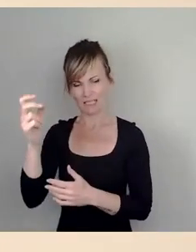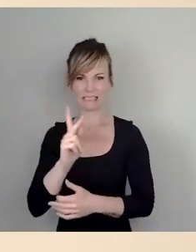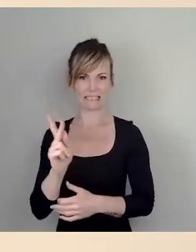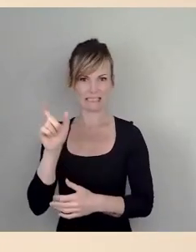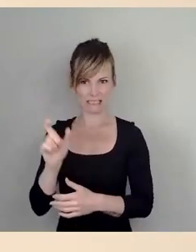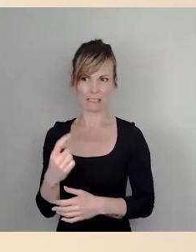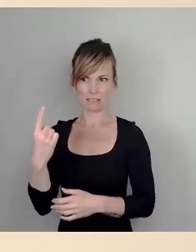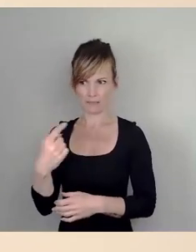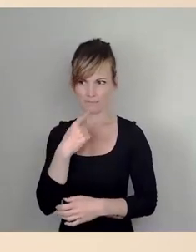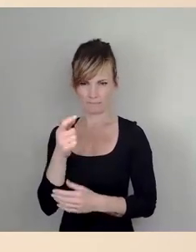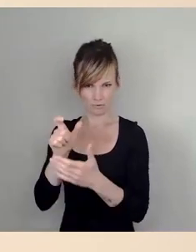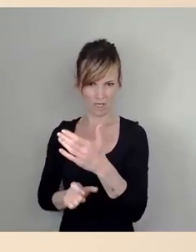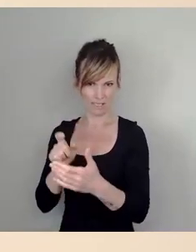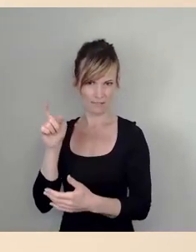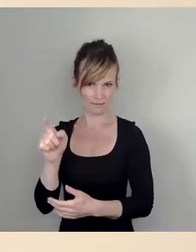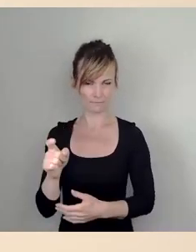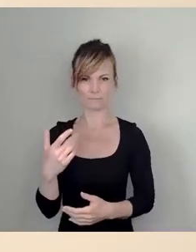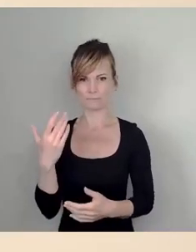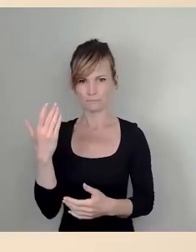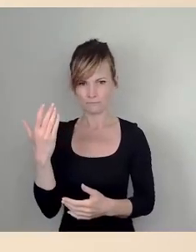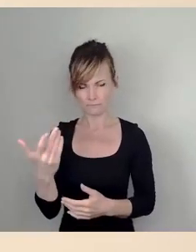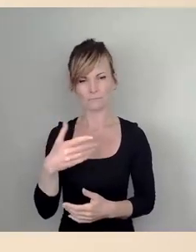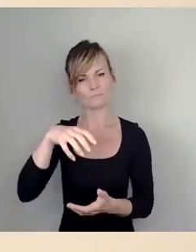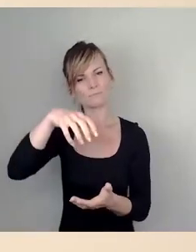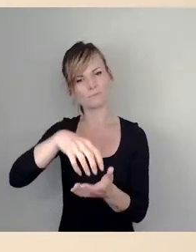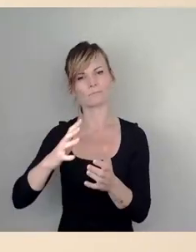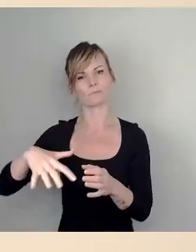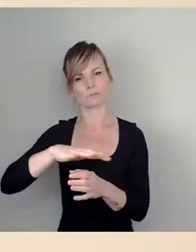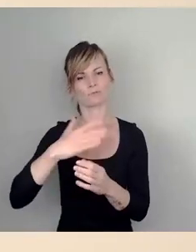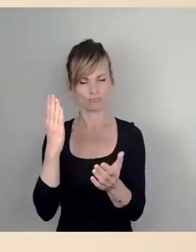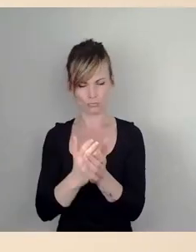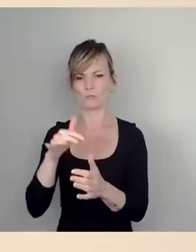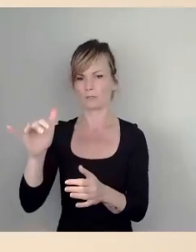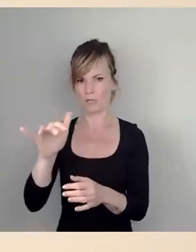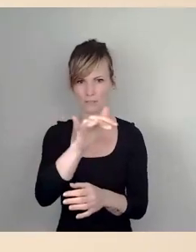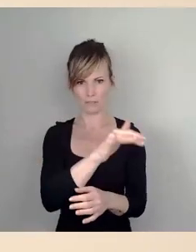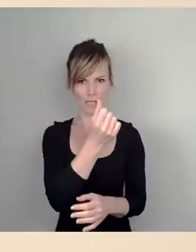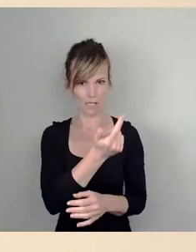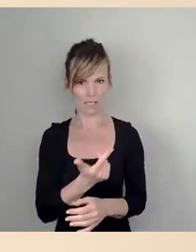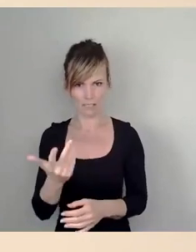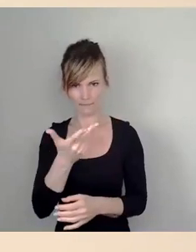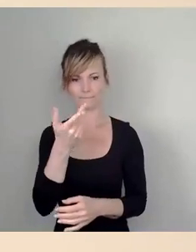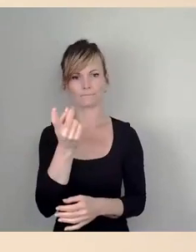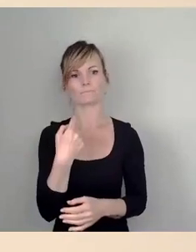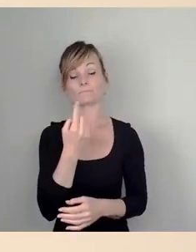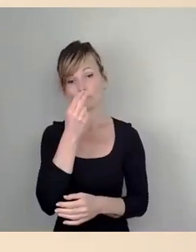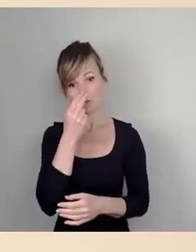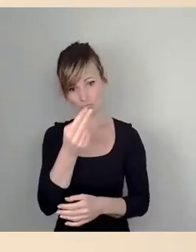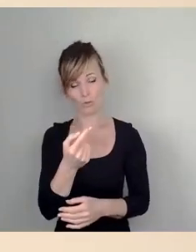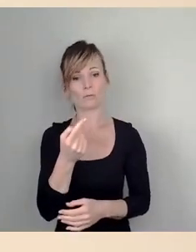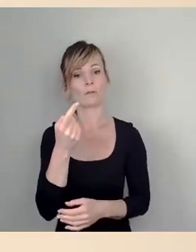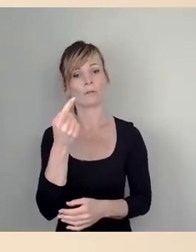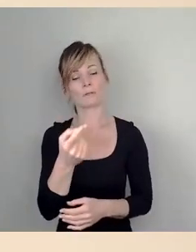den einige in den Stadtbezirken auch schon haben. Und wir auch gucken, ob wir dort mit